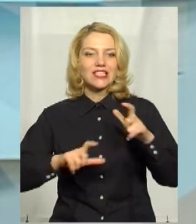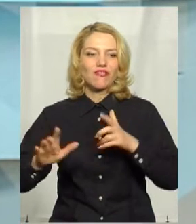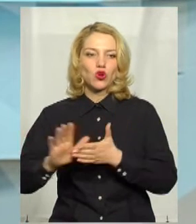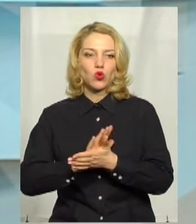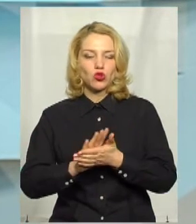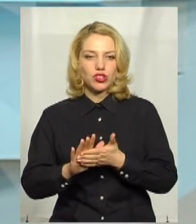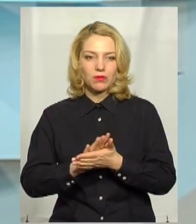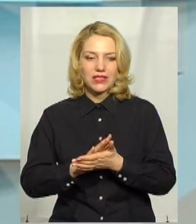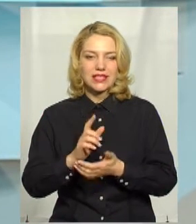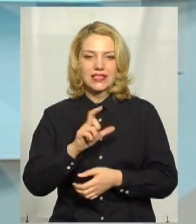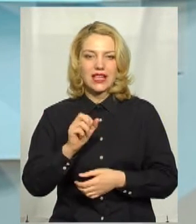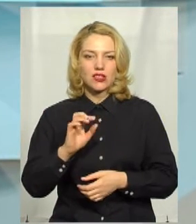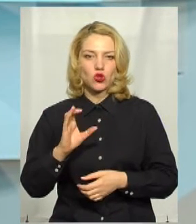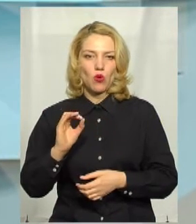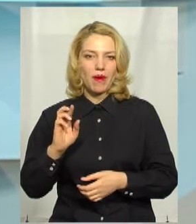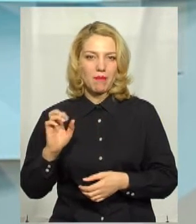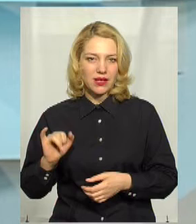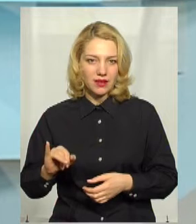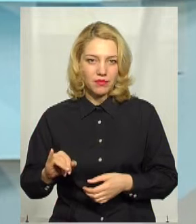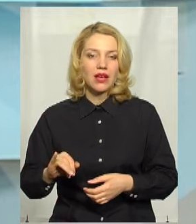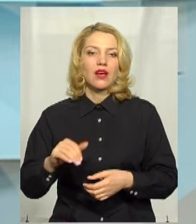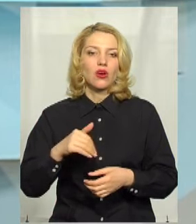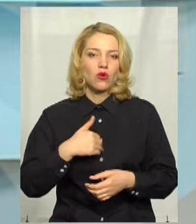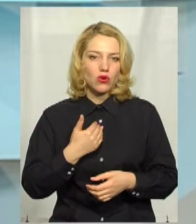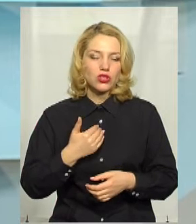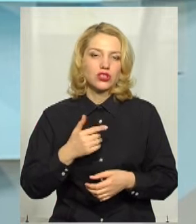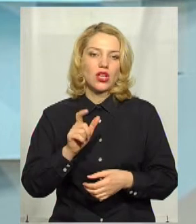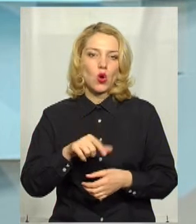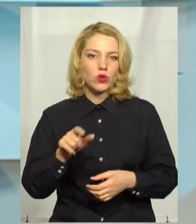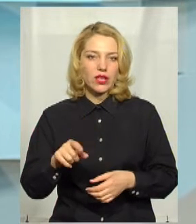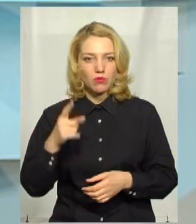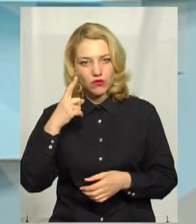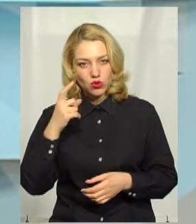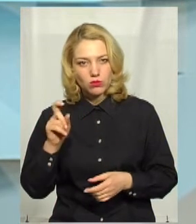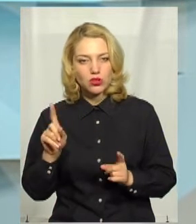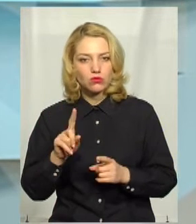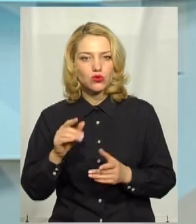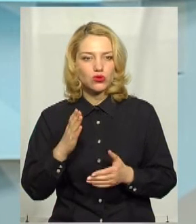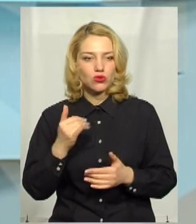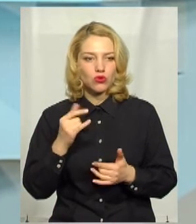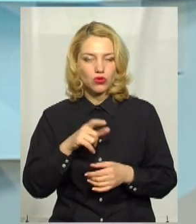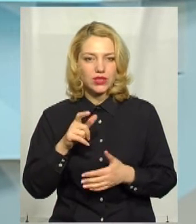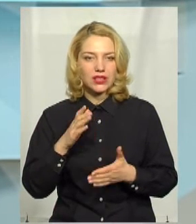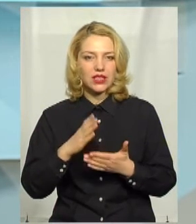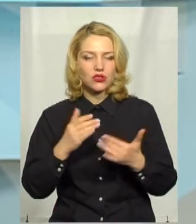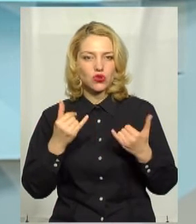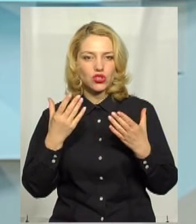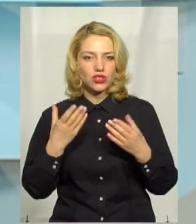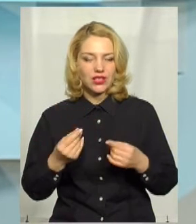засобами. Хочеться людей повідомити, тому що є на сьогоднішній день